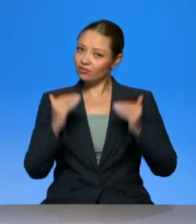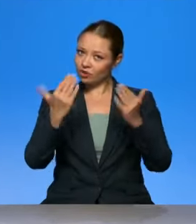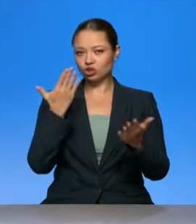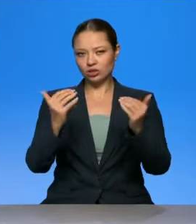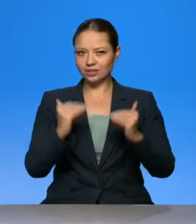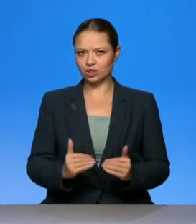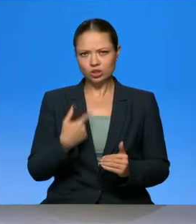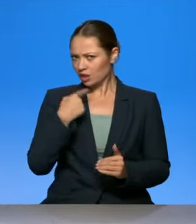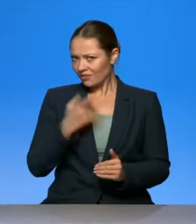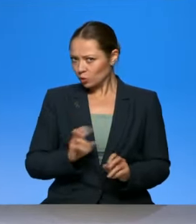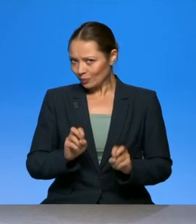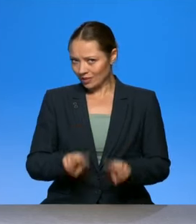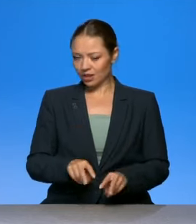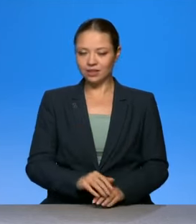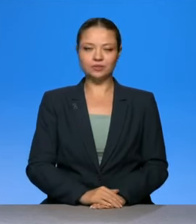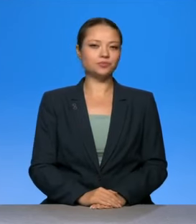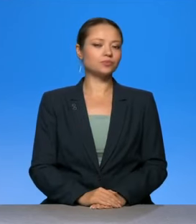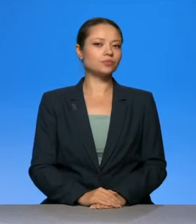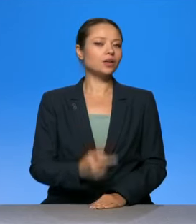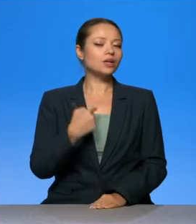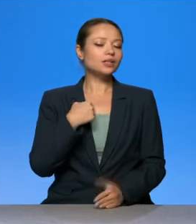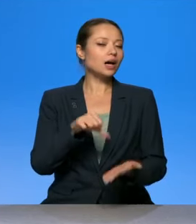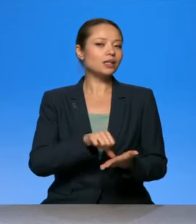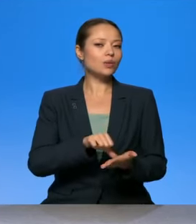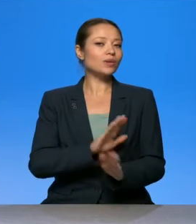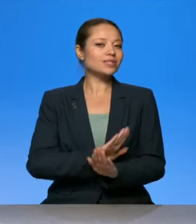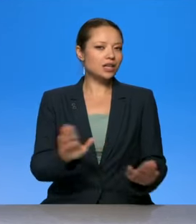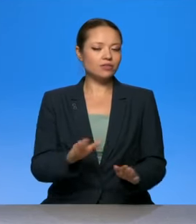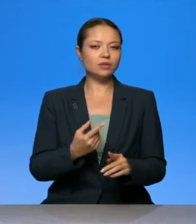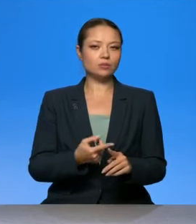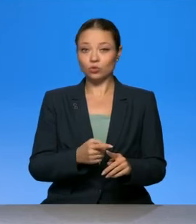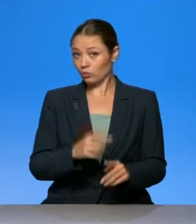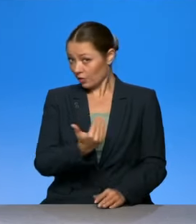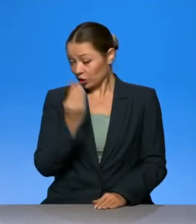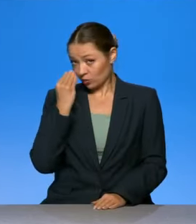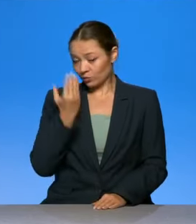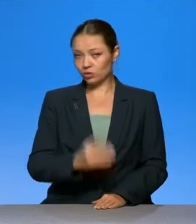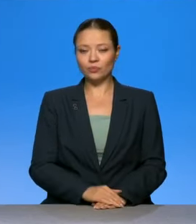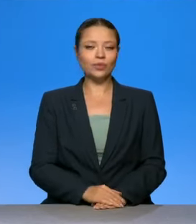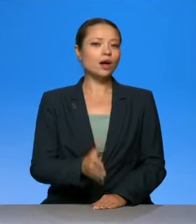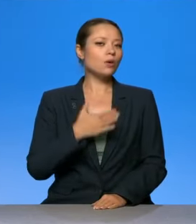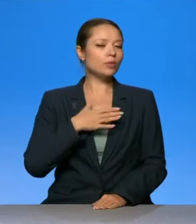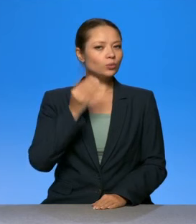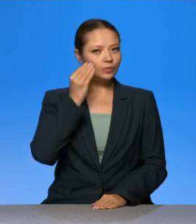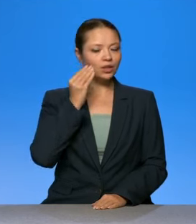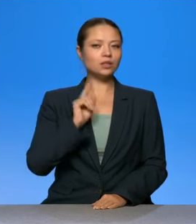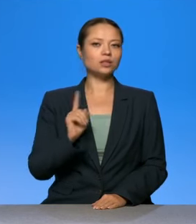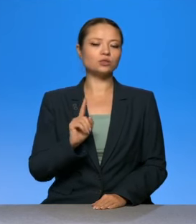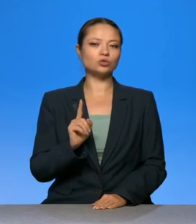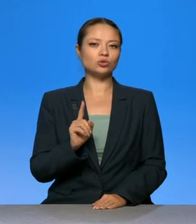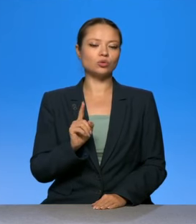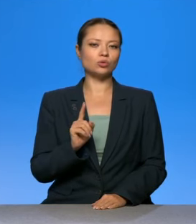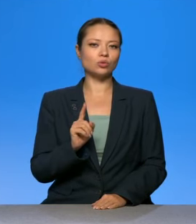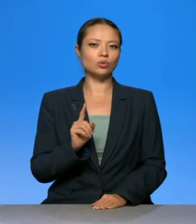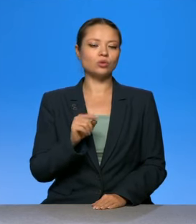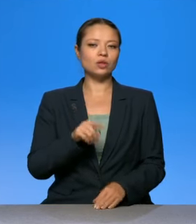там, искусственно. Вы знаете, я не представитель, поэтому... По вашим наблюдениям. Ну, я думаю, что здесь как таковой